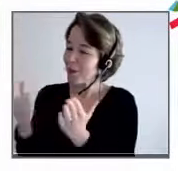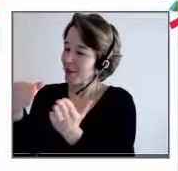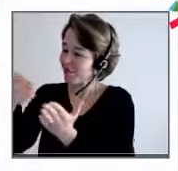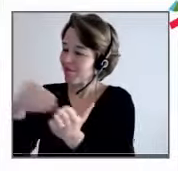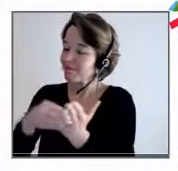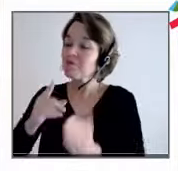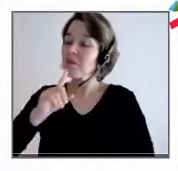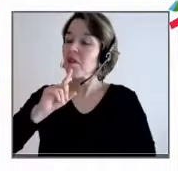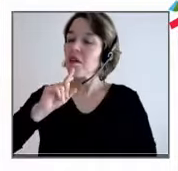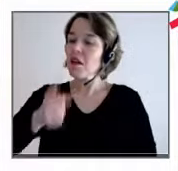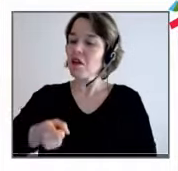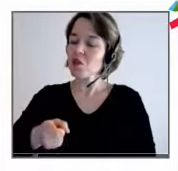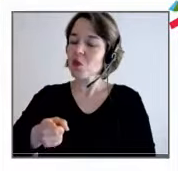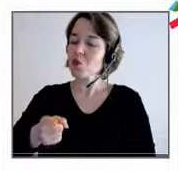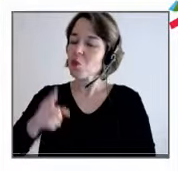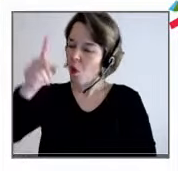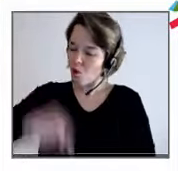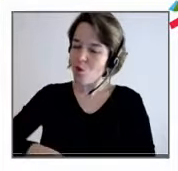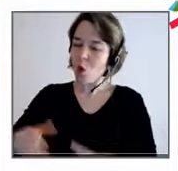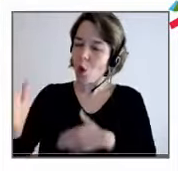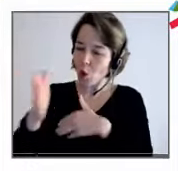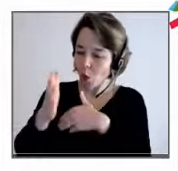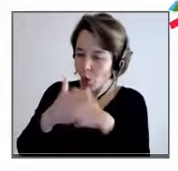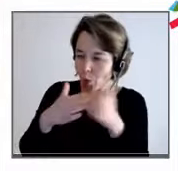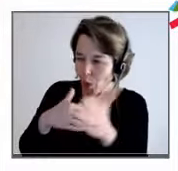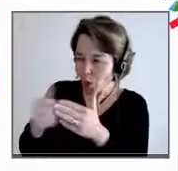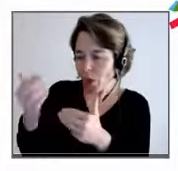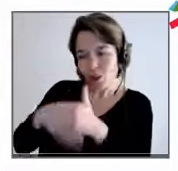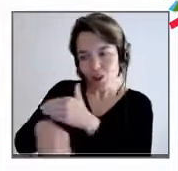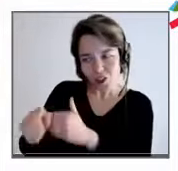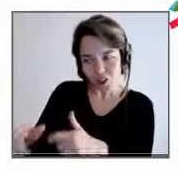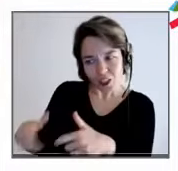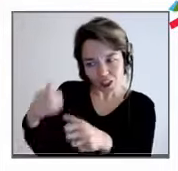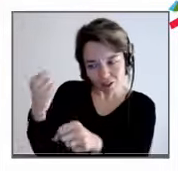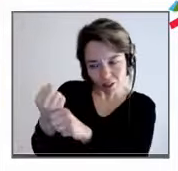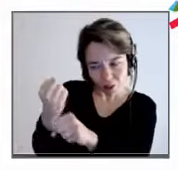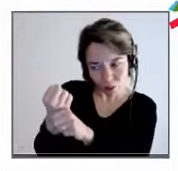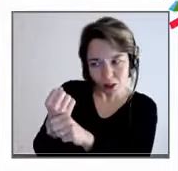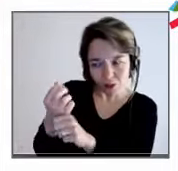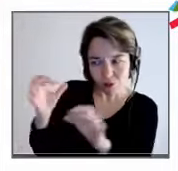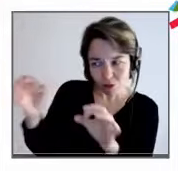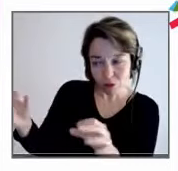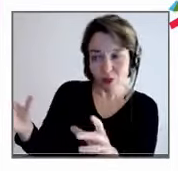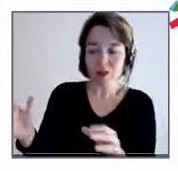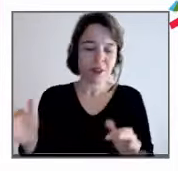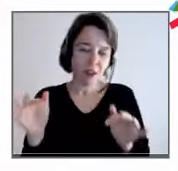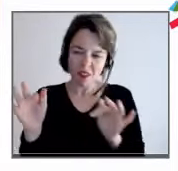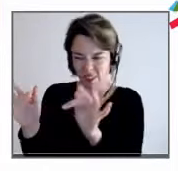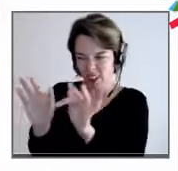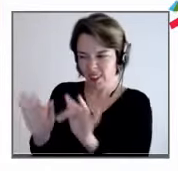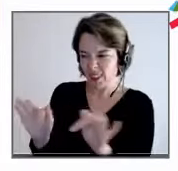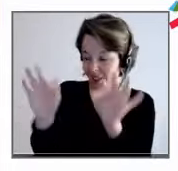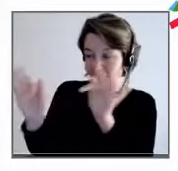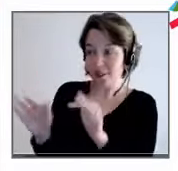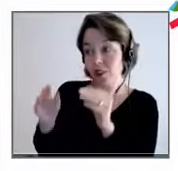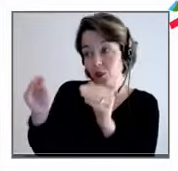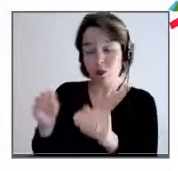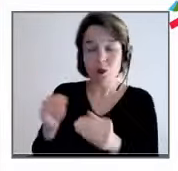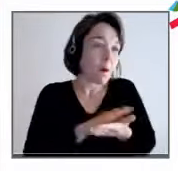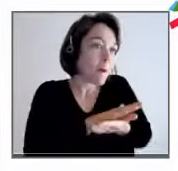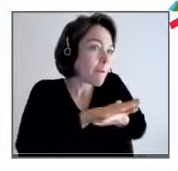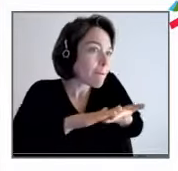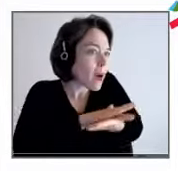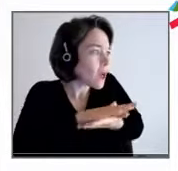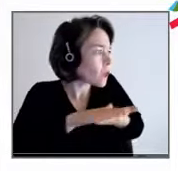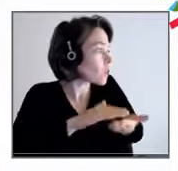Nicolas Boujou. Est-ce qu'elle vous agace aussi, cette notion de fraternité ? Non, déjà, mille excuses pour ce retard. Effectivement, je me suis trompée d